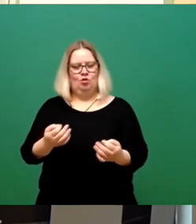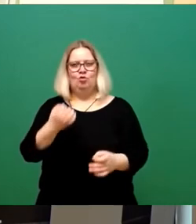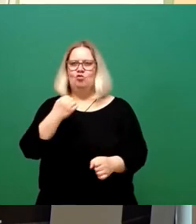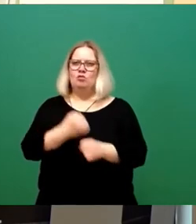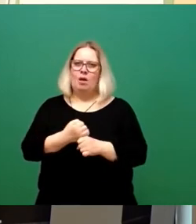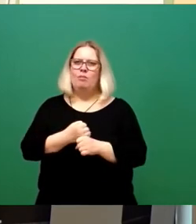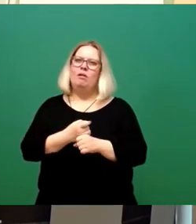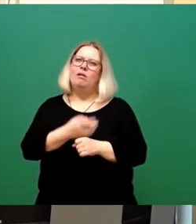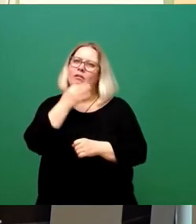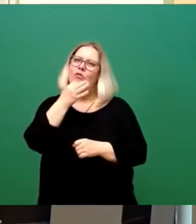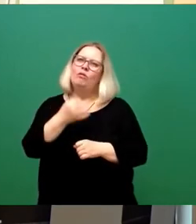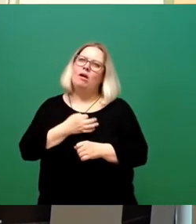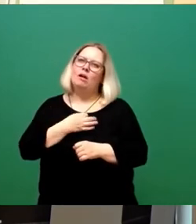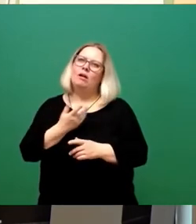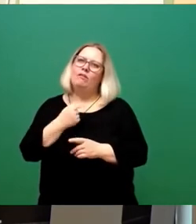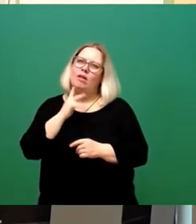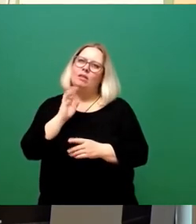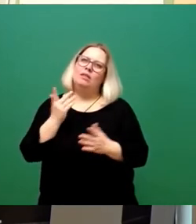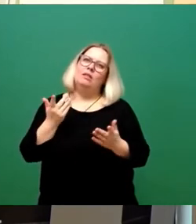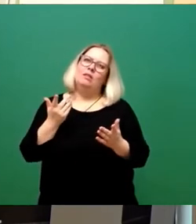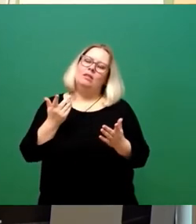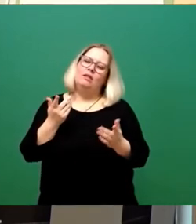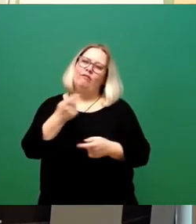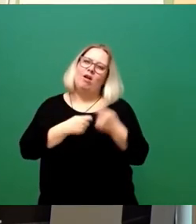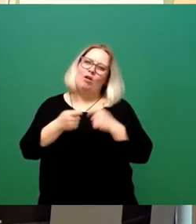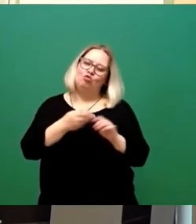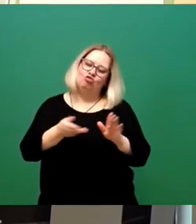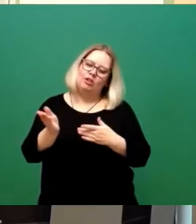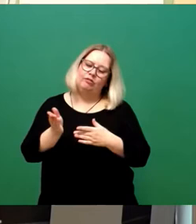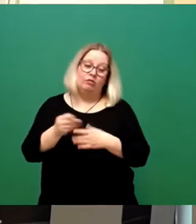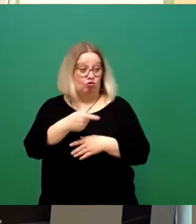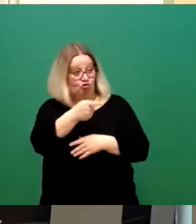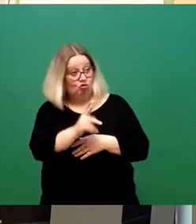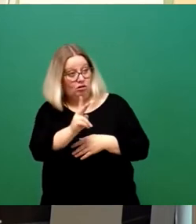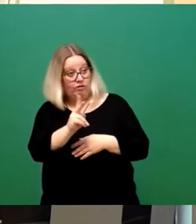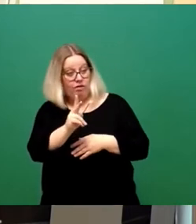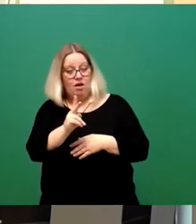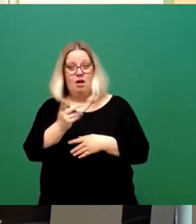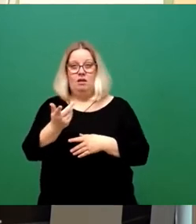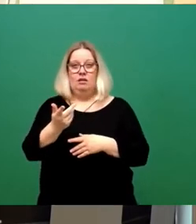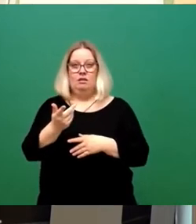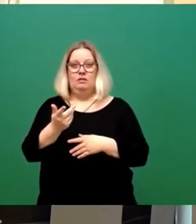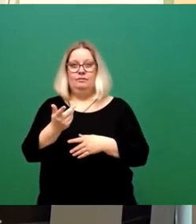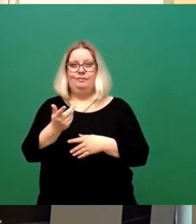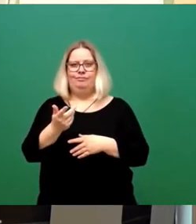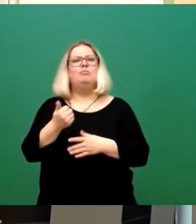Verhandlungen, wer ist verantwortlich, wer hat die Hauptschuld? Ich gestatte mir mal einen Hinweis.